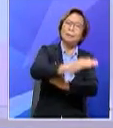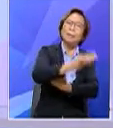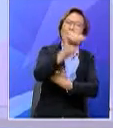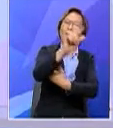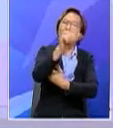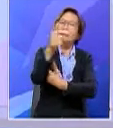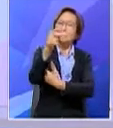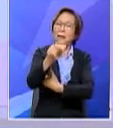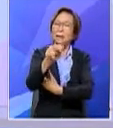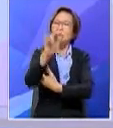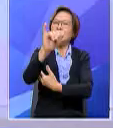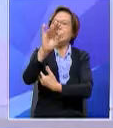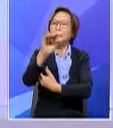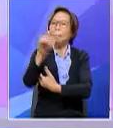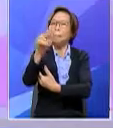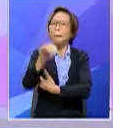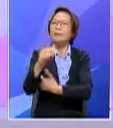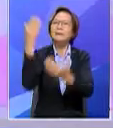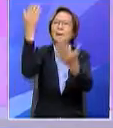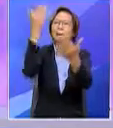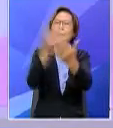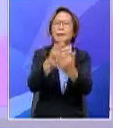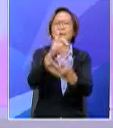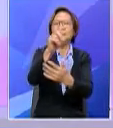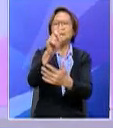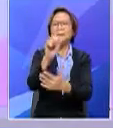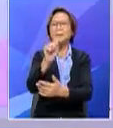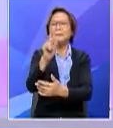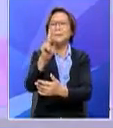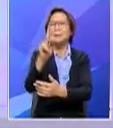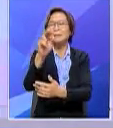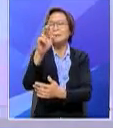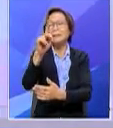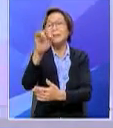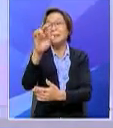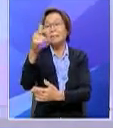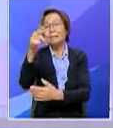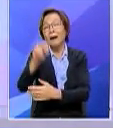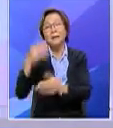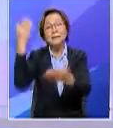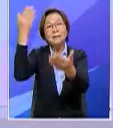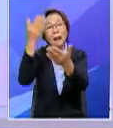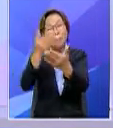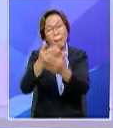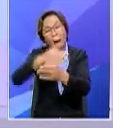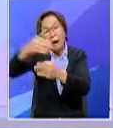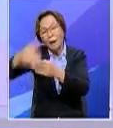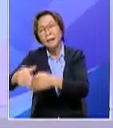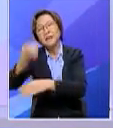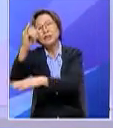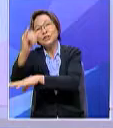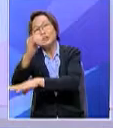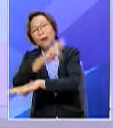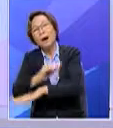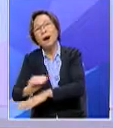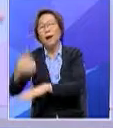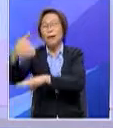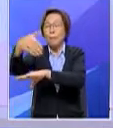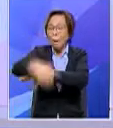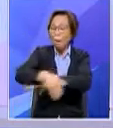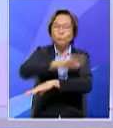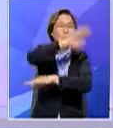kepada imam sampai kepada tazkirah sampai habis isyak sampai nanti kiamulai malam ini